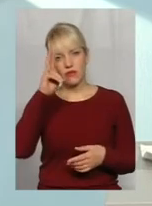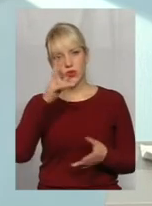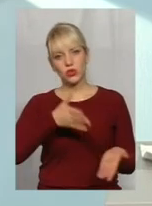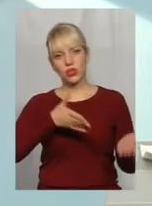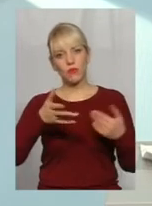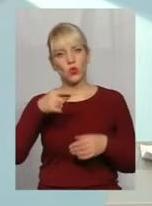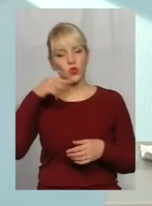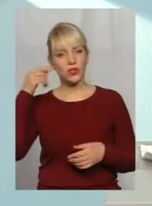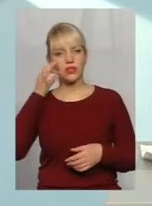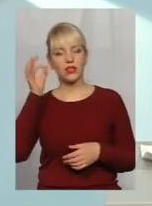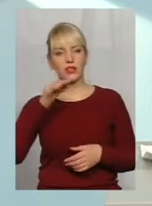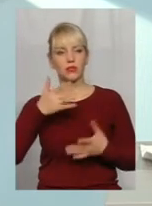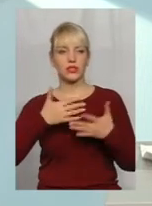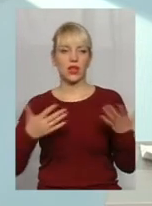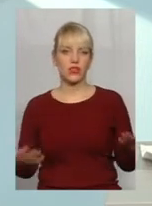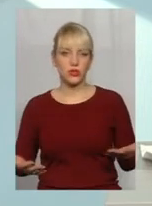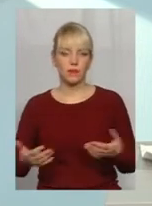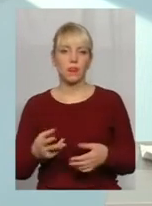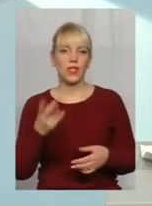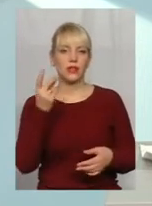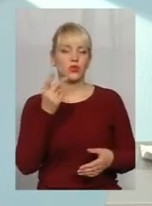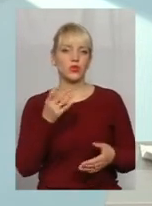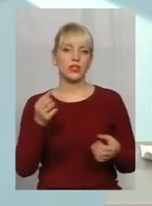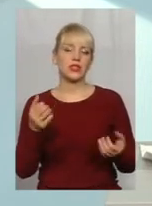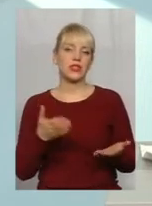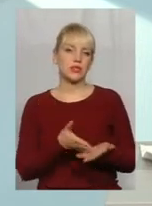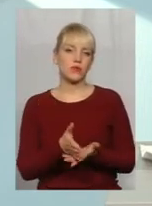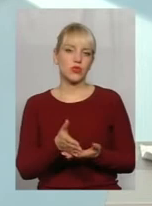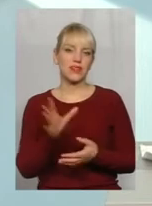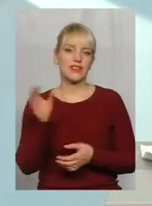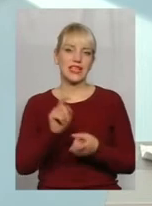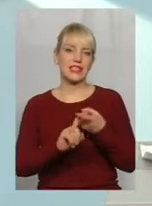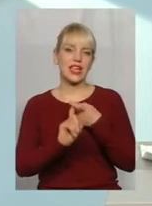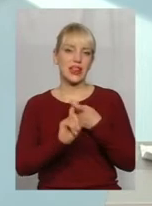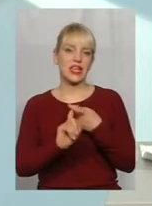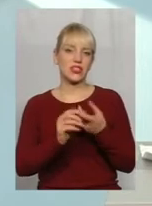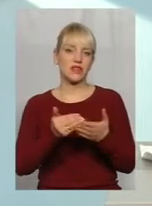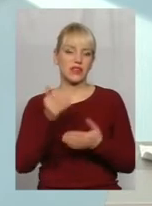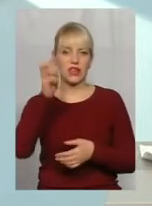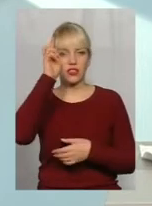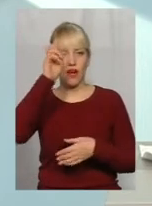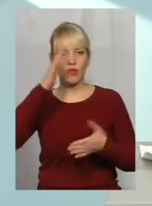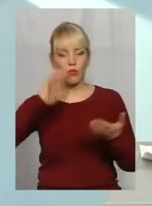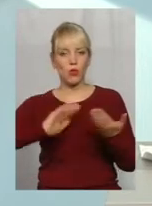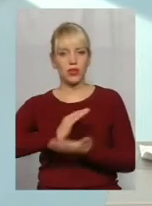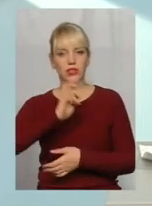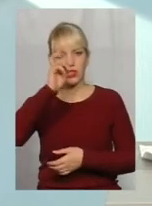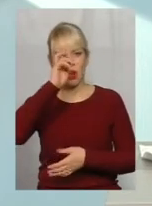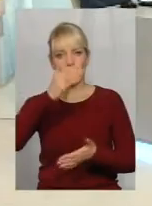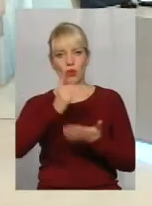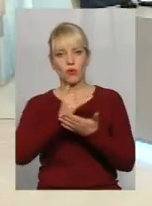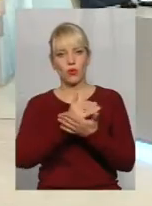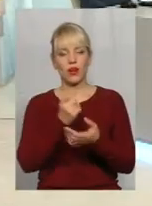росіяни, німців і так далі. Другий спосіб, скажу. Все залежить від державної політики, державної програми. Скажу